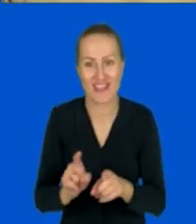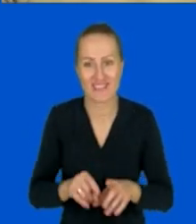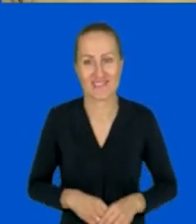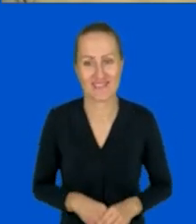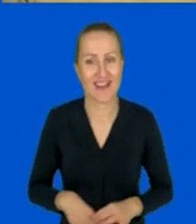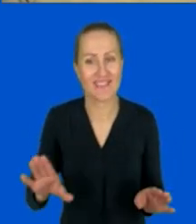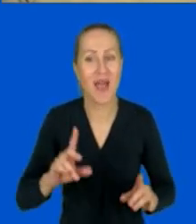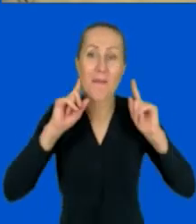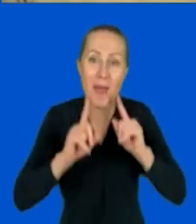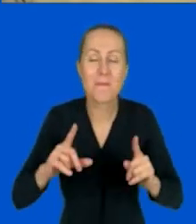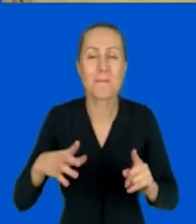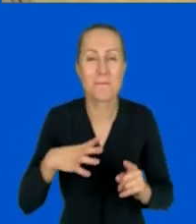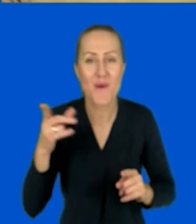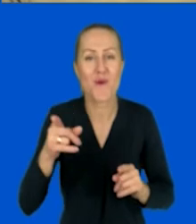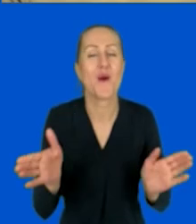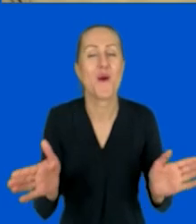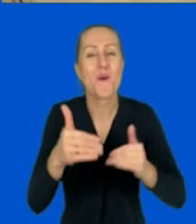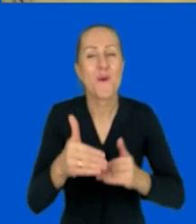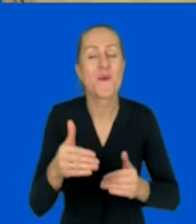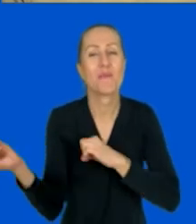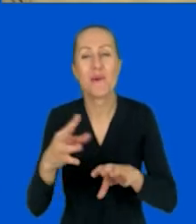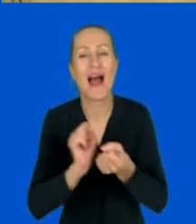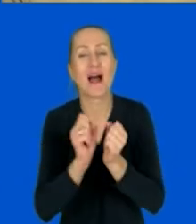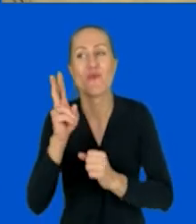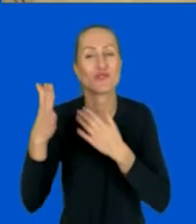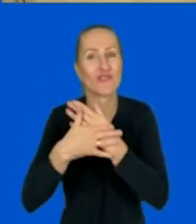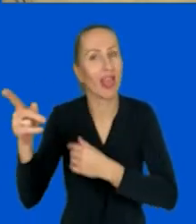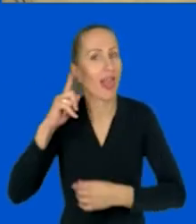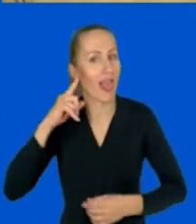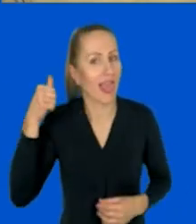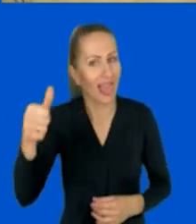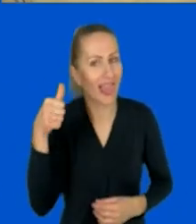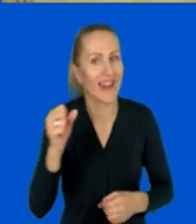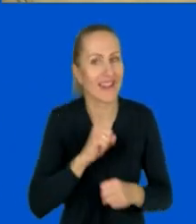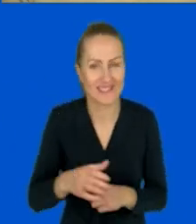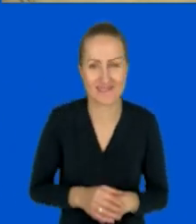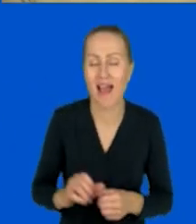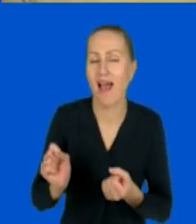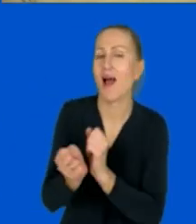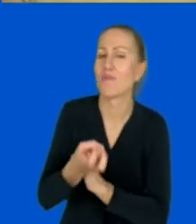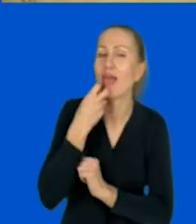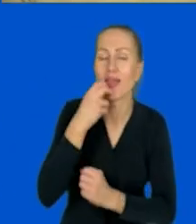tej wymówki, tylko rzeczywiście kurie wschodzie, albo ktoś dzwoni do drzwi. Brak prądu.